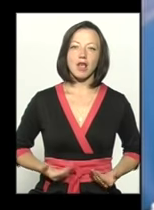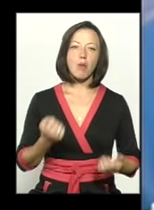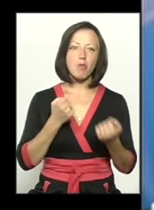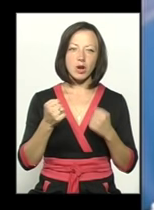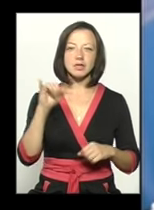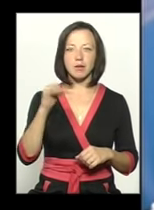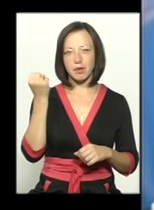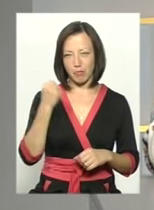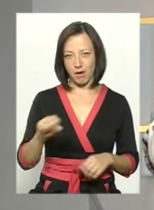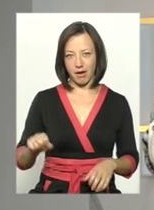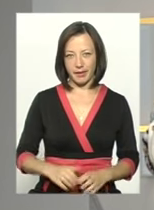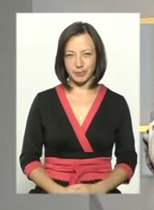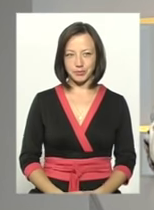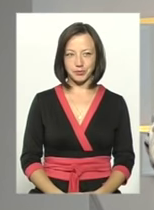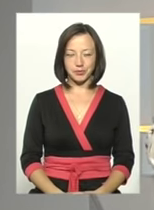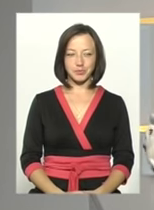і перемагає.